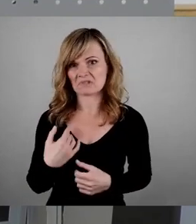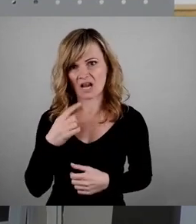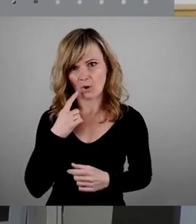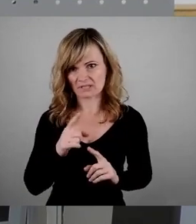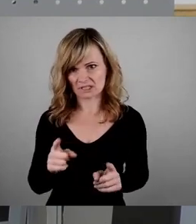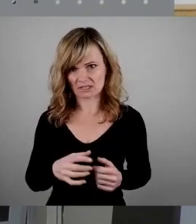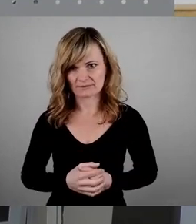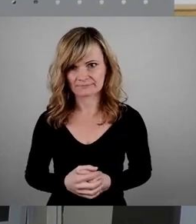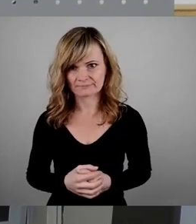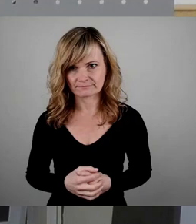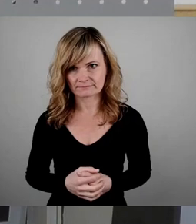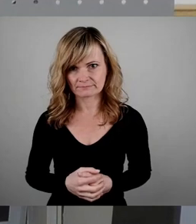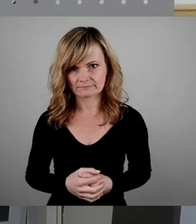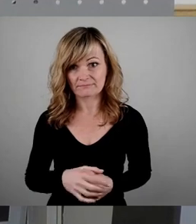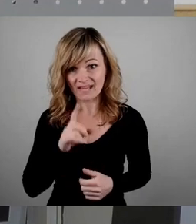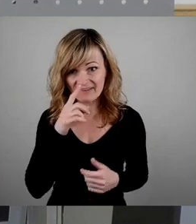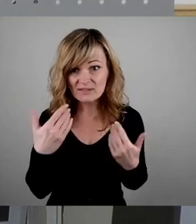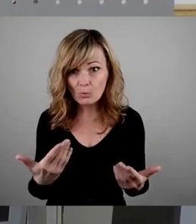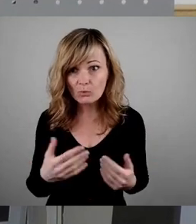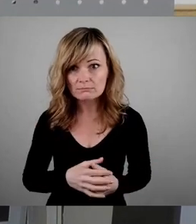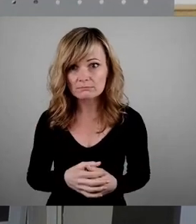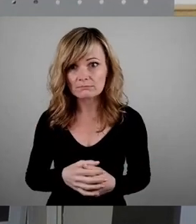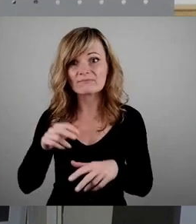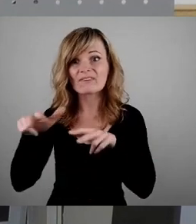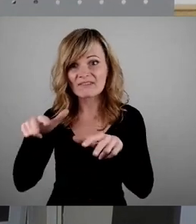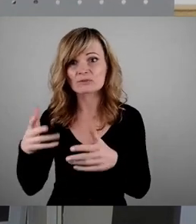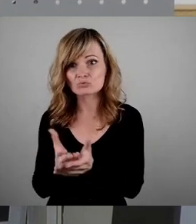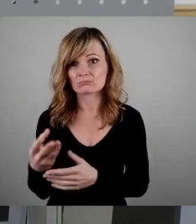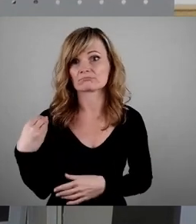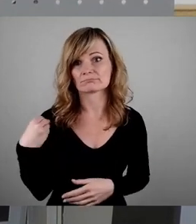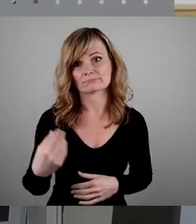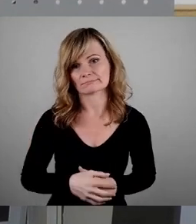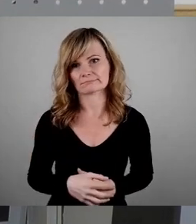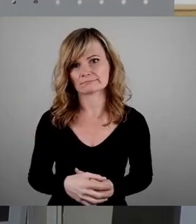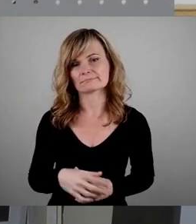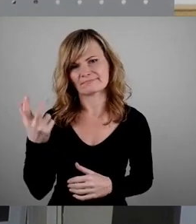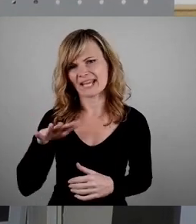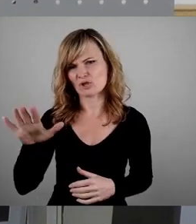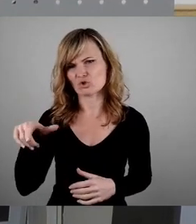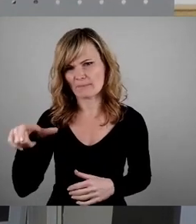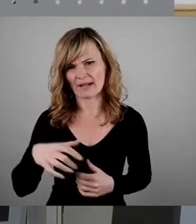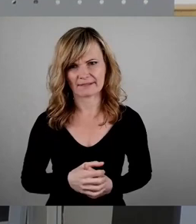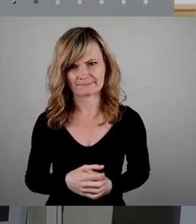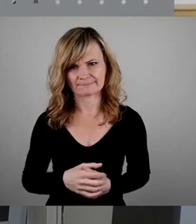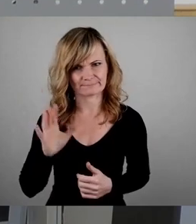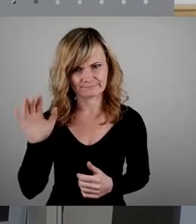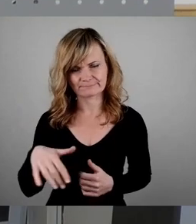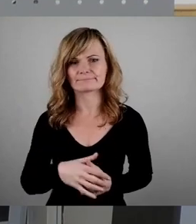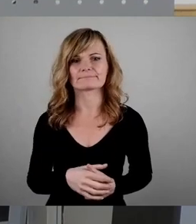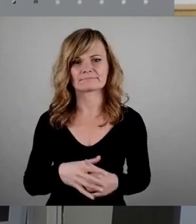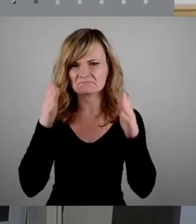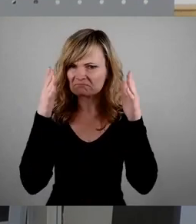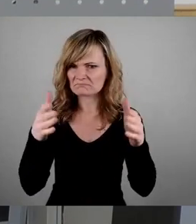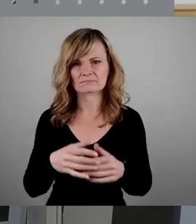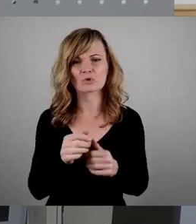Und wenn dem so wäre, hätte uns die Verwaltung darüber zwischenzeitlich informiert, Herr Schollbach. Ich habe noch vollstes Vertrauen zu unserem Sportbürgermeister